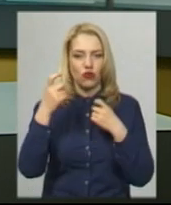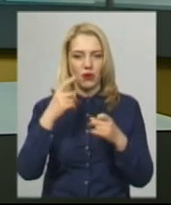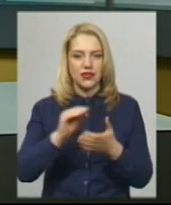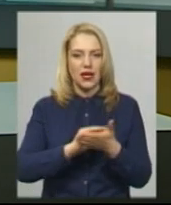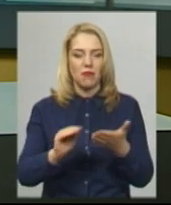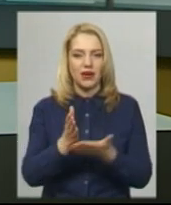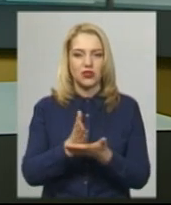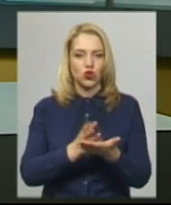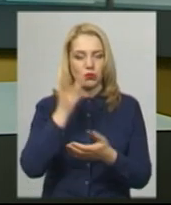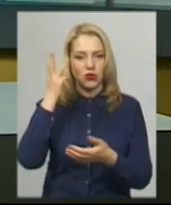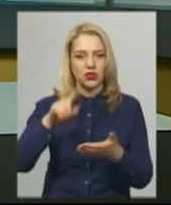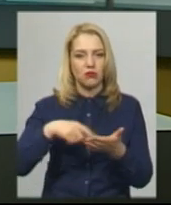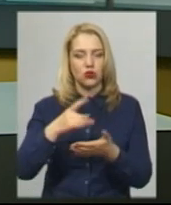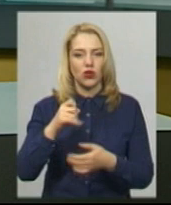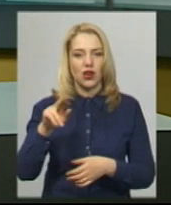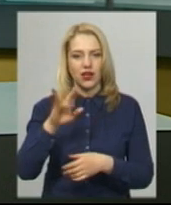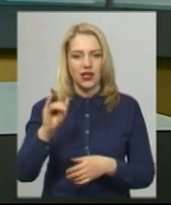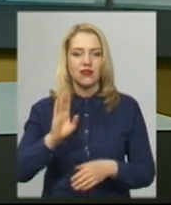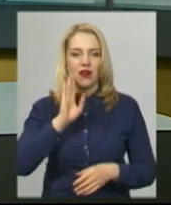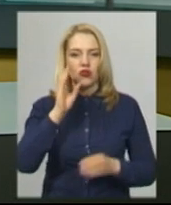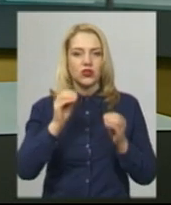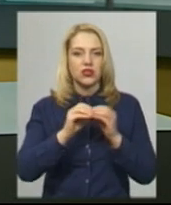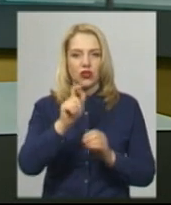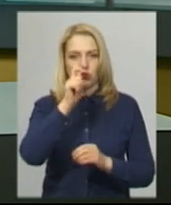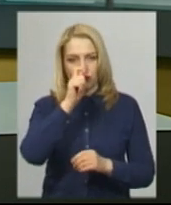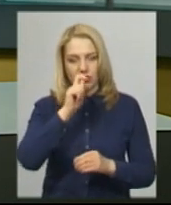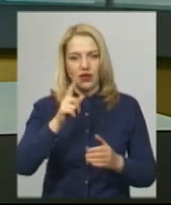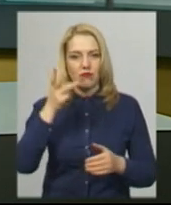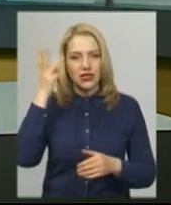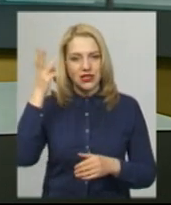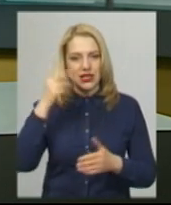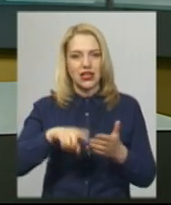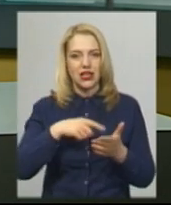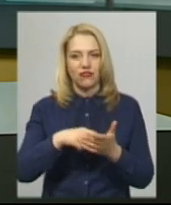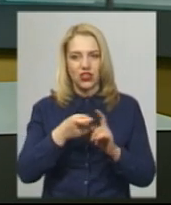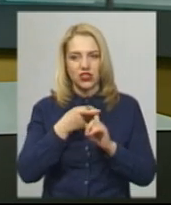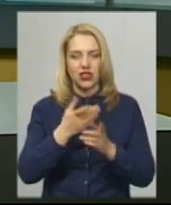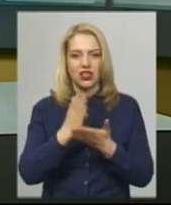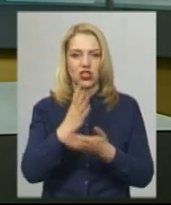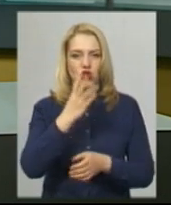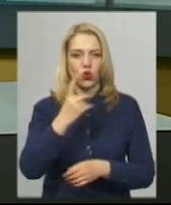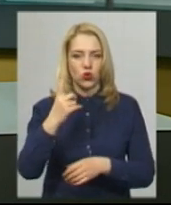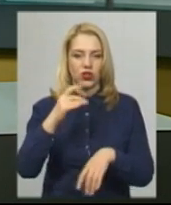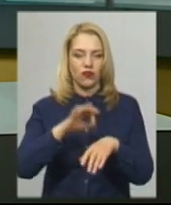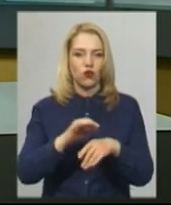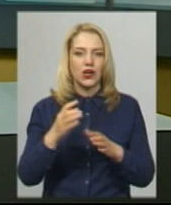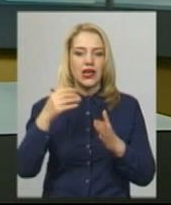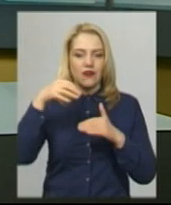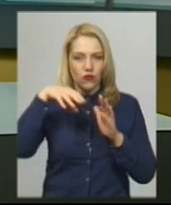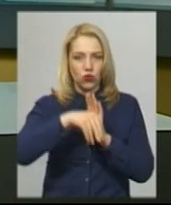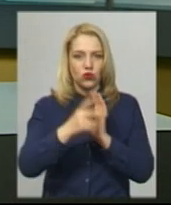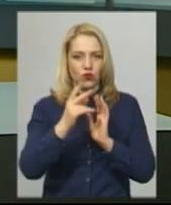міської ради, на ранок 10 квітня в міській інфекційній лікарні перебуває 41 хворий, серед них двоє дітей.